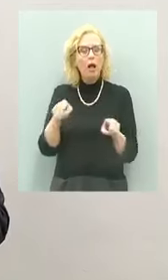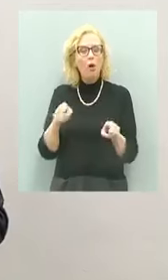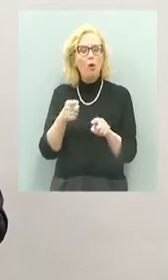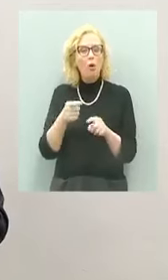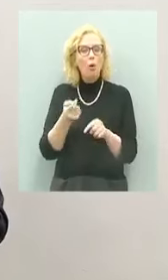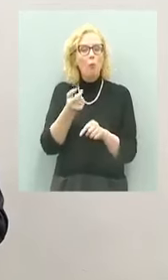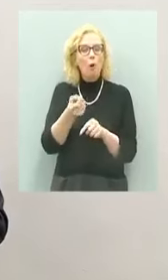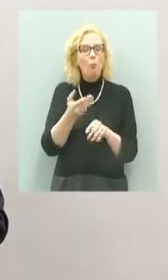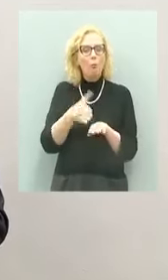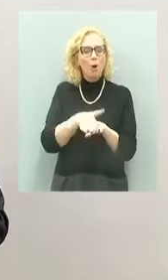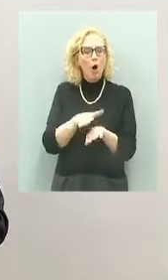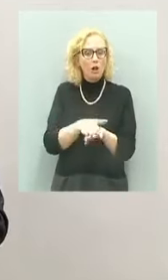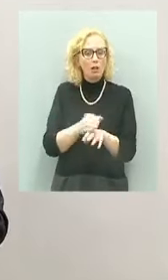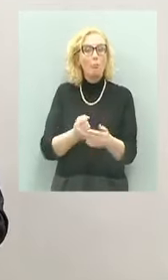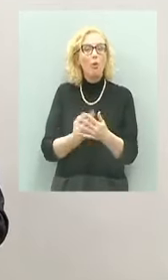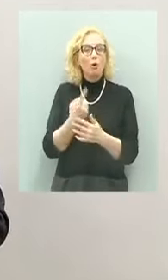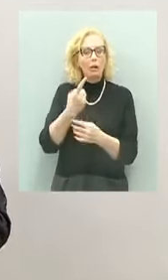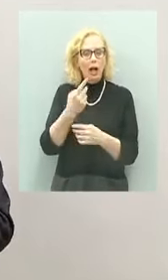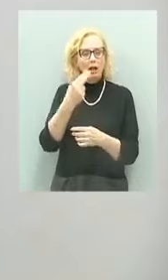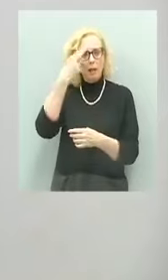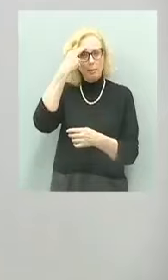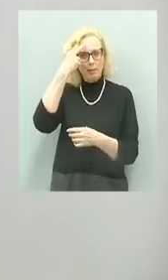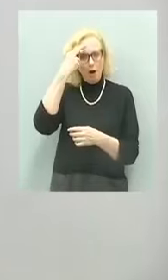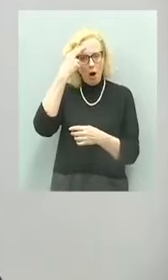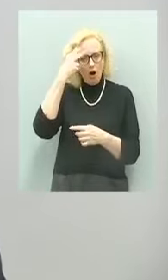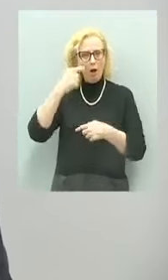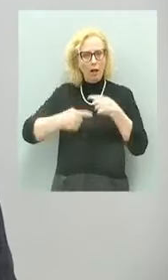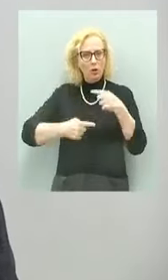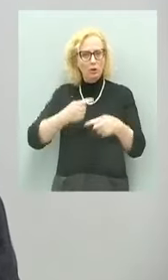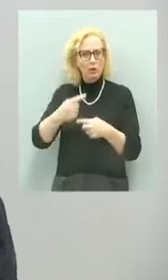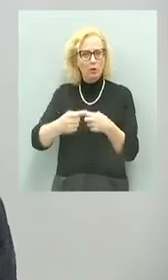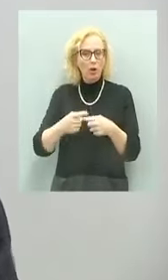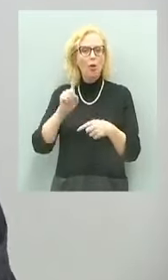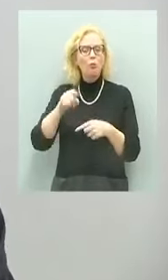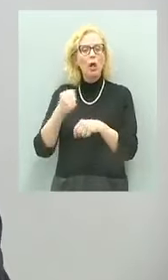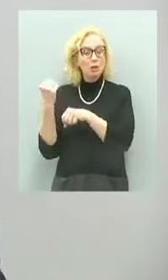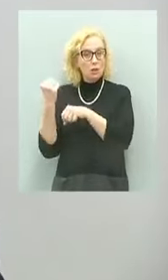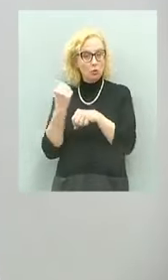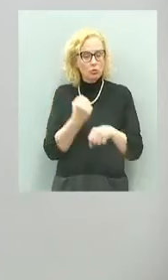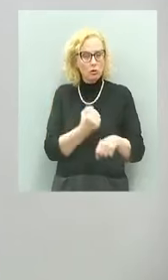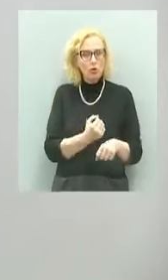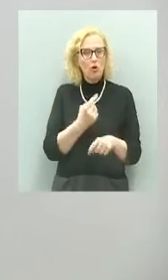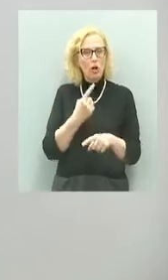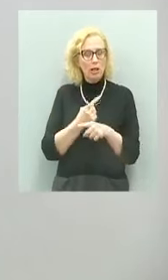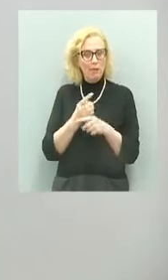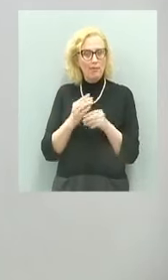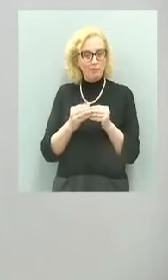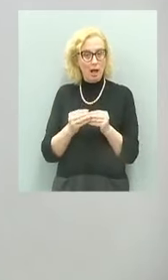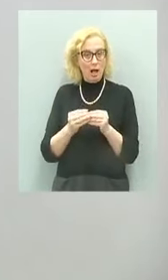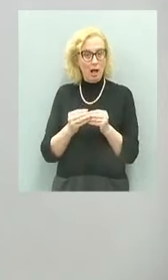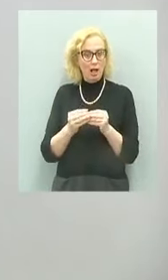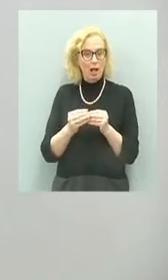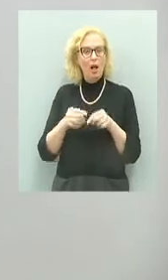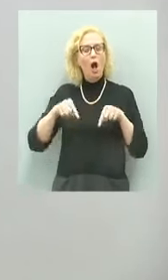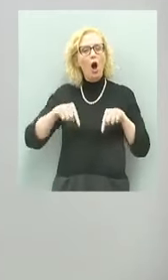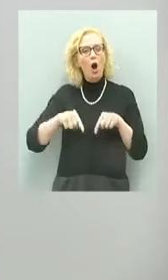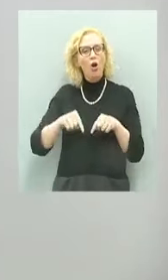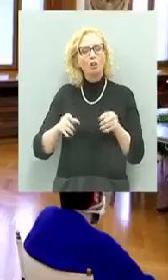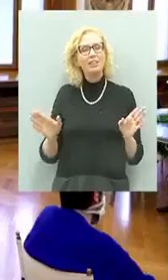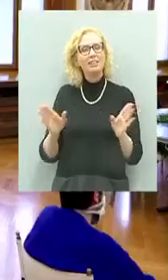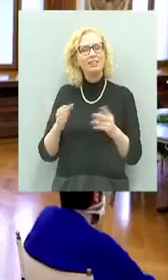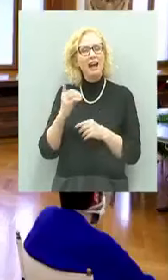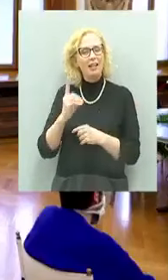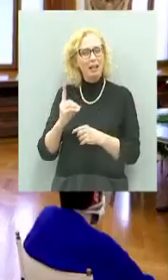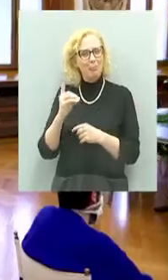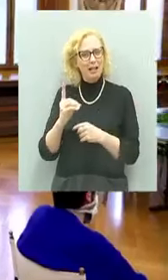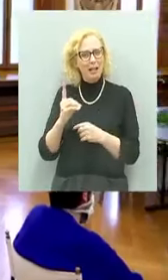sempre più importante dunque veicolare la memoria. Anche le istituzioni sono chiamate a fare la loro parte. Oggi, in Sala De